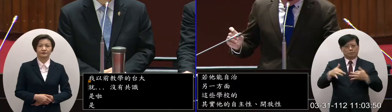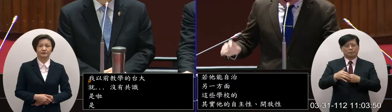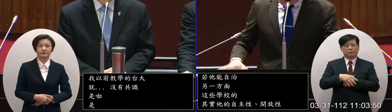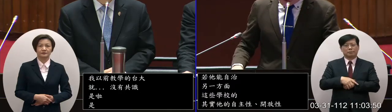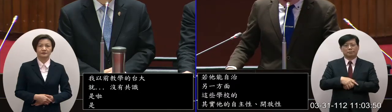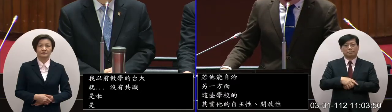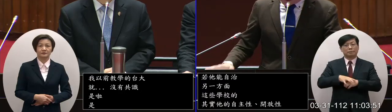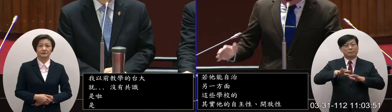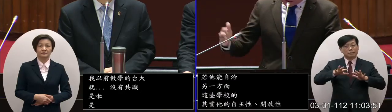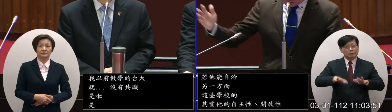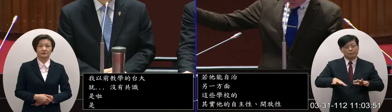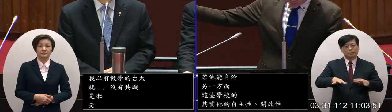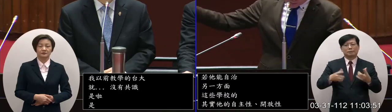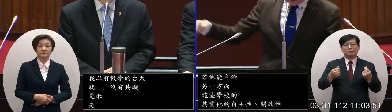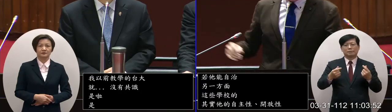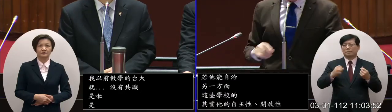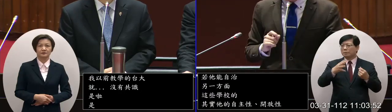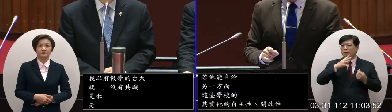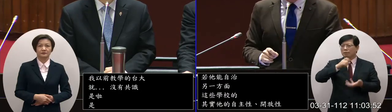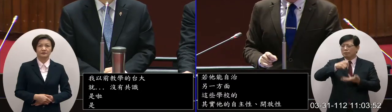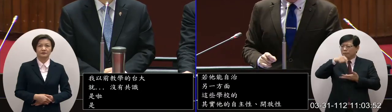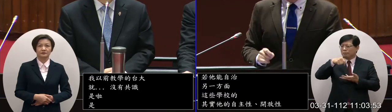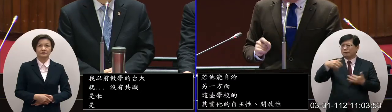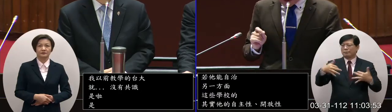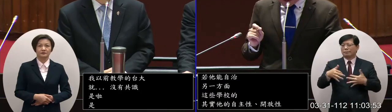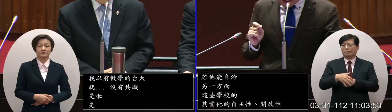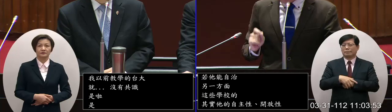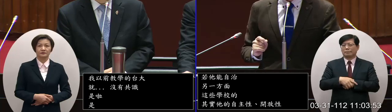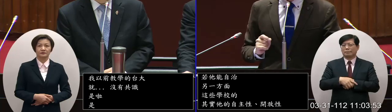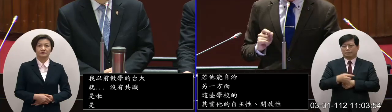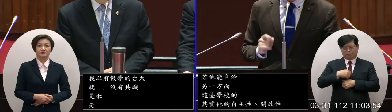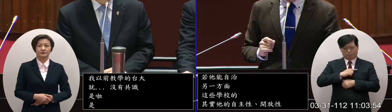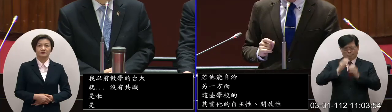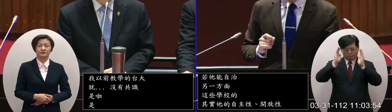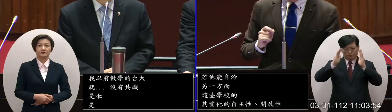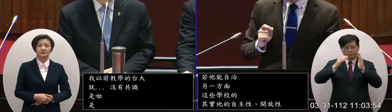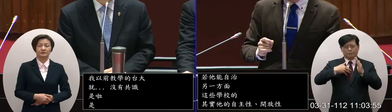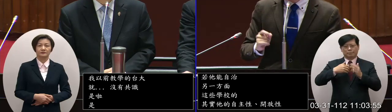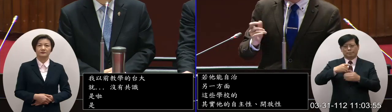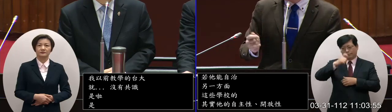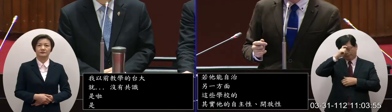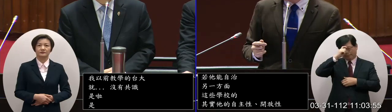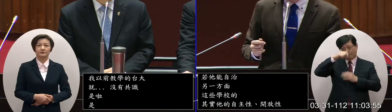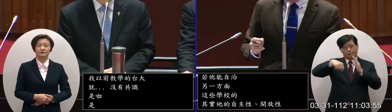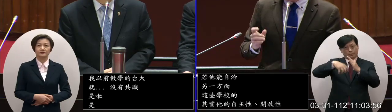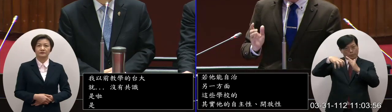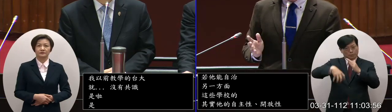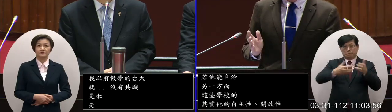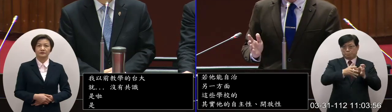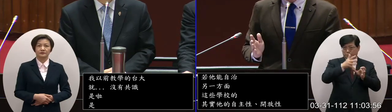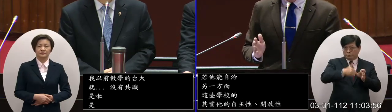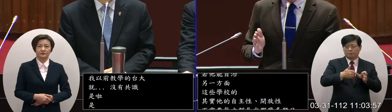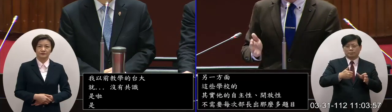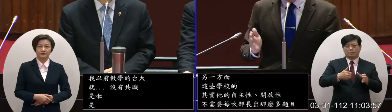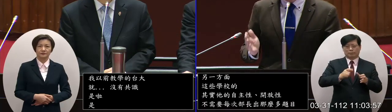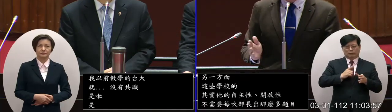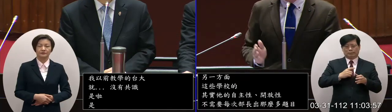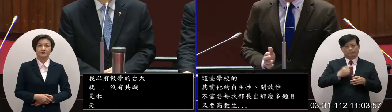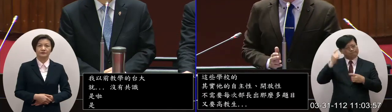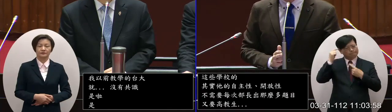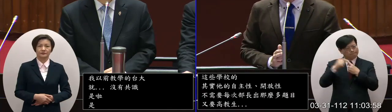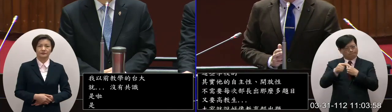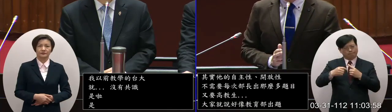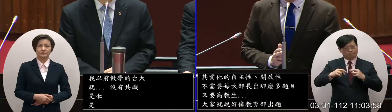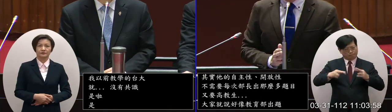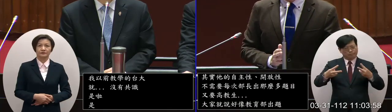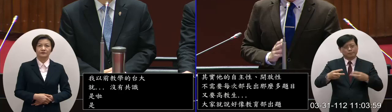我是覺得說今天還是為什麼我們還是再次提出這個我們是認真建議就是說院裡面跟部裡面還是要認真演義這個方向